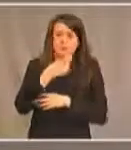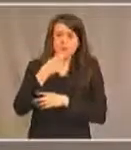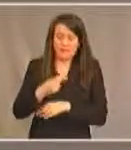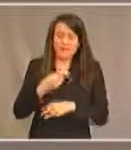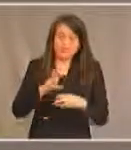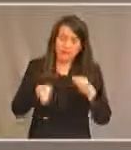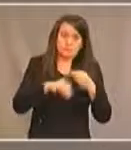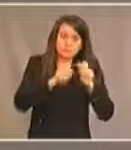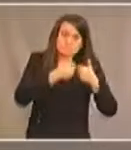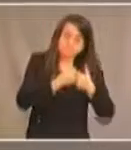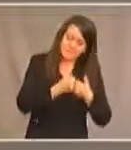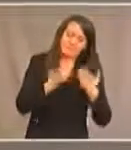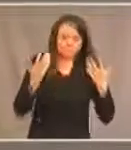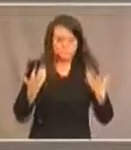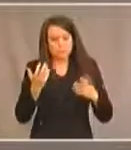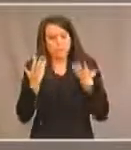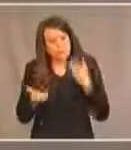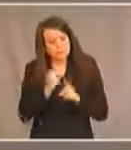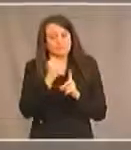on comprend. Ces personnes